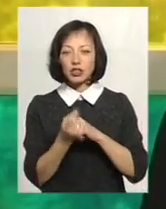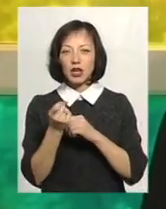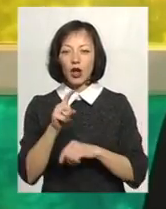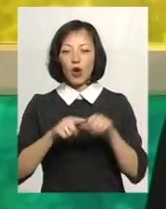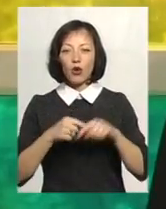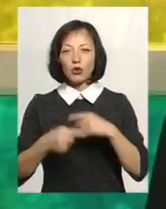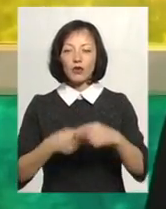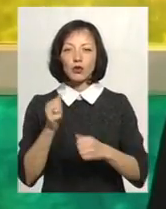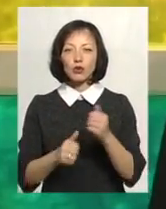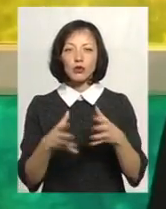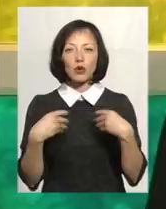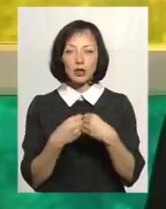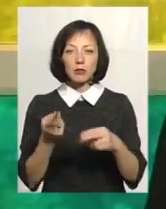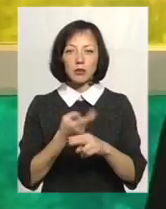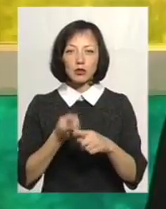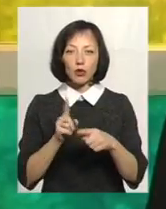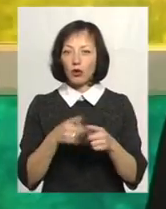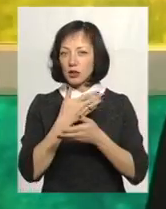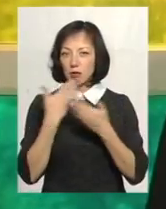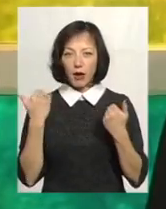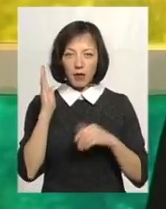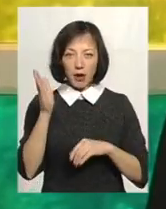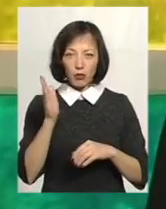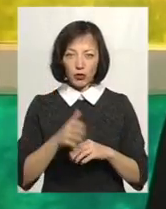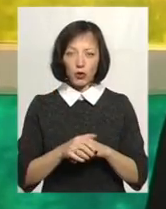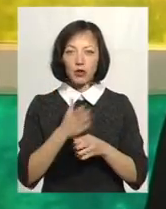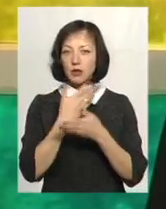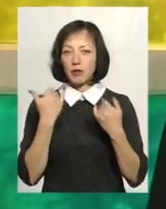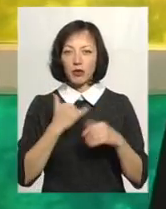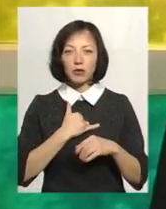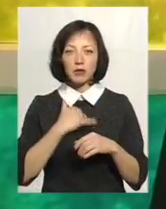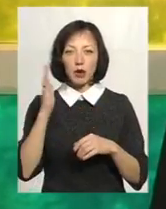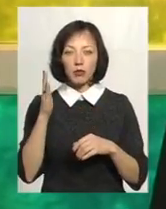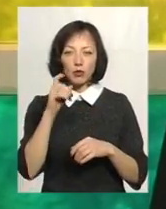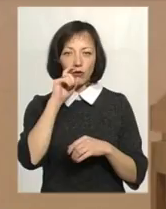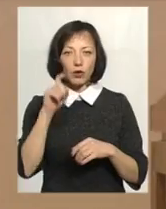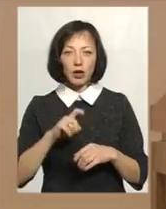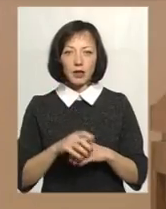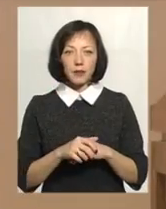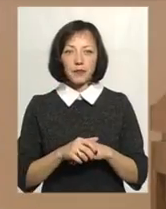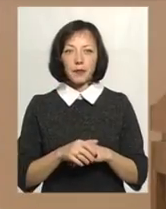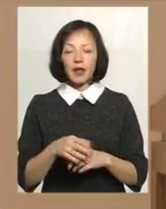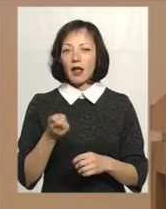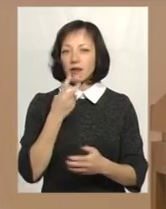кожної родини. Бо без того немає в майбутнього, немає в нас майбутнього в Україні. В супереч несприятливим